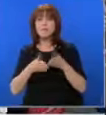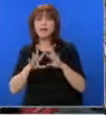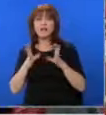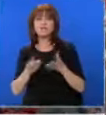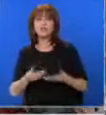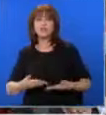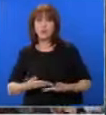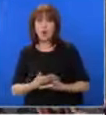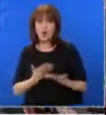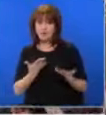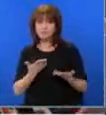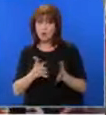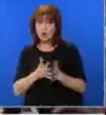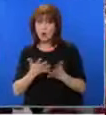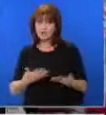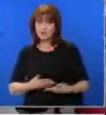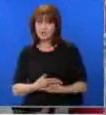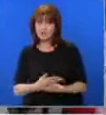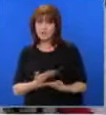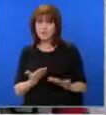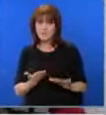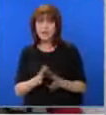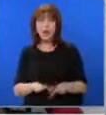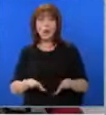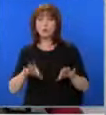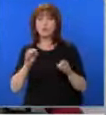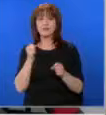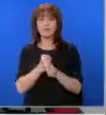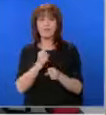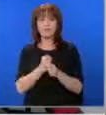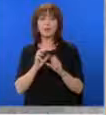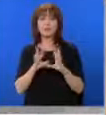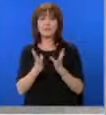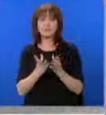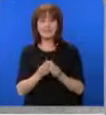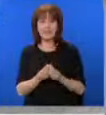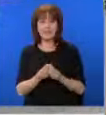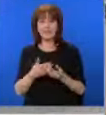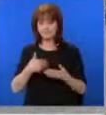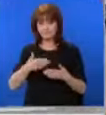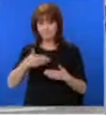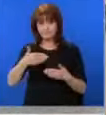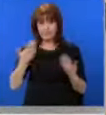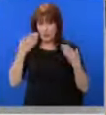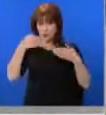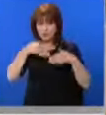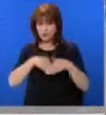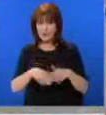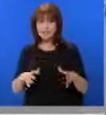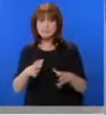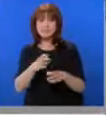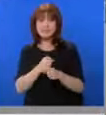в нужда, за да могат те да се чувстват в безопасност. Готови сме да работим заедно. С настъпването на нощта в Тайван